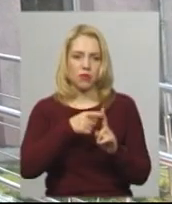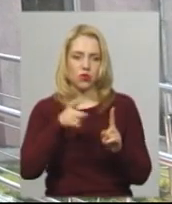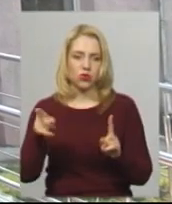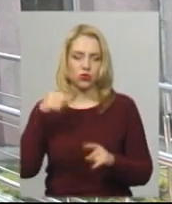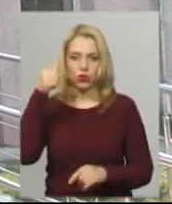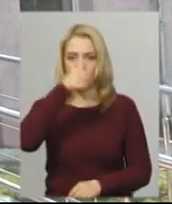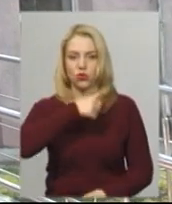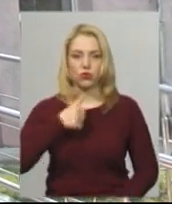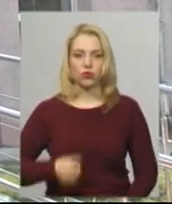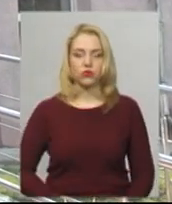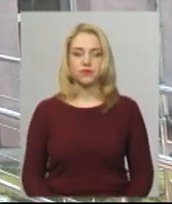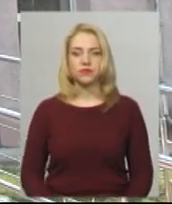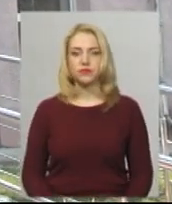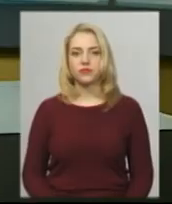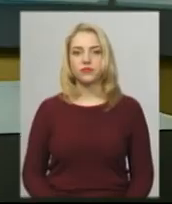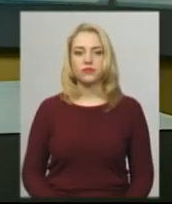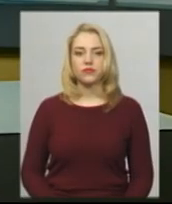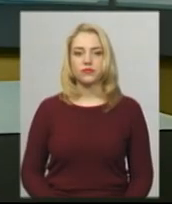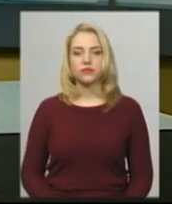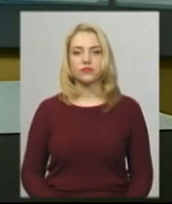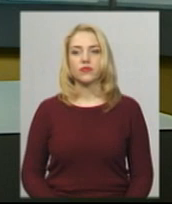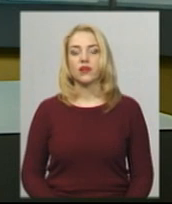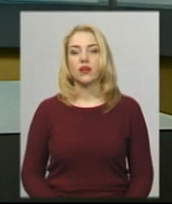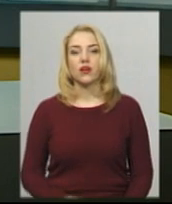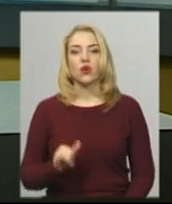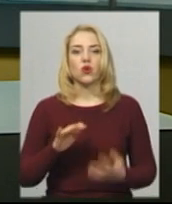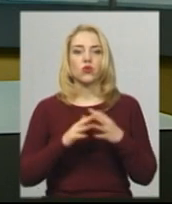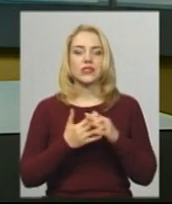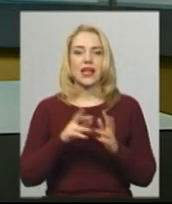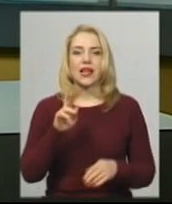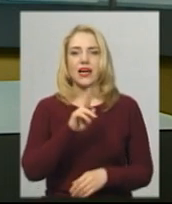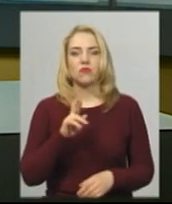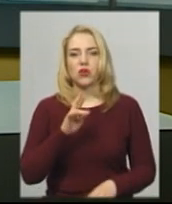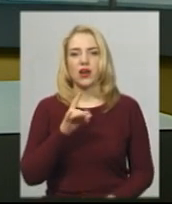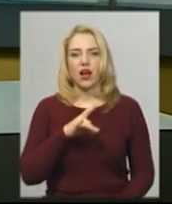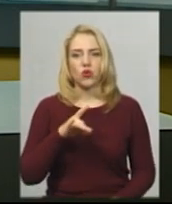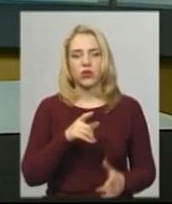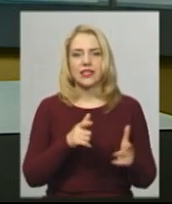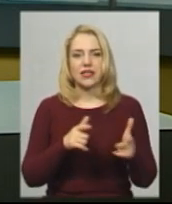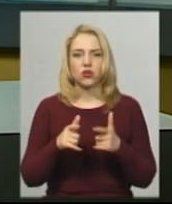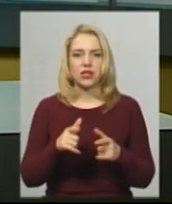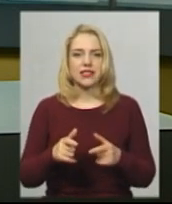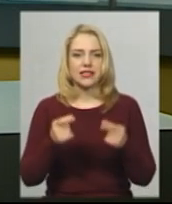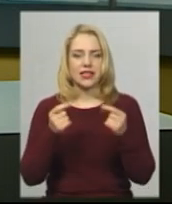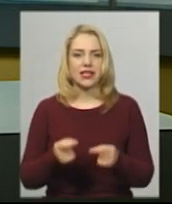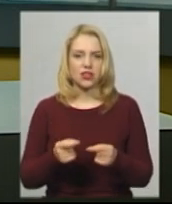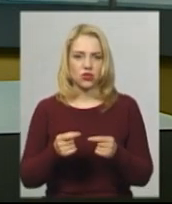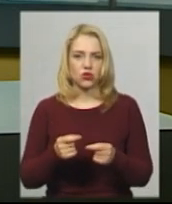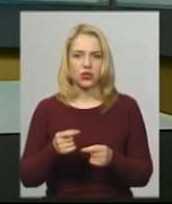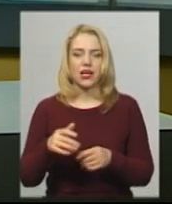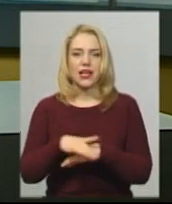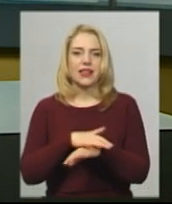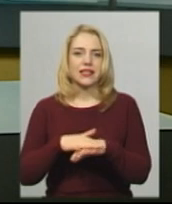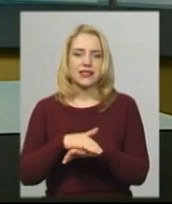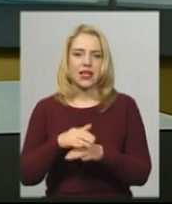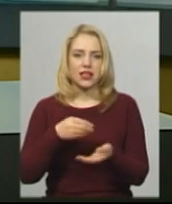Новини на Суспільному. Хмельницький. У селах Ярмоленецького району заготовальники знижують населенню ціну на молоко.